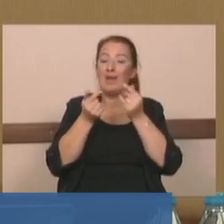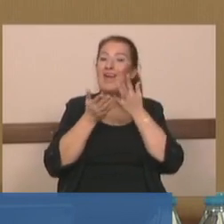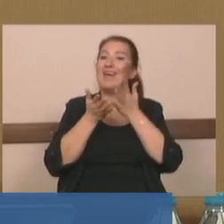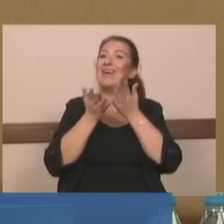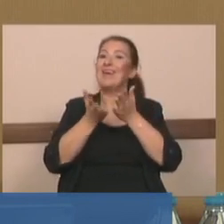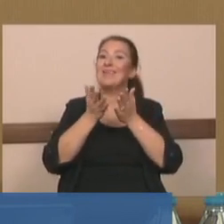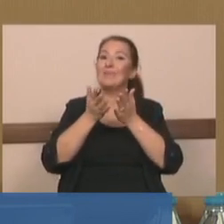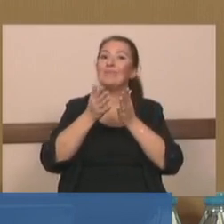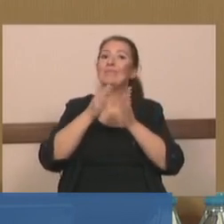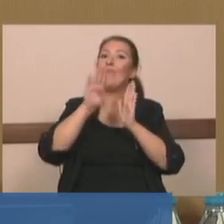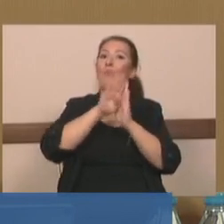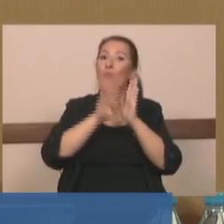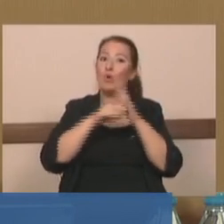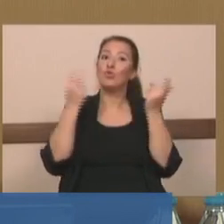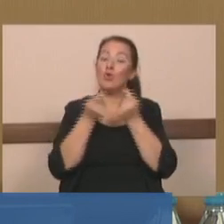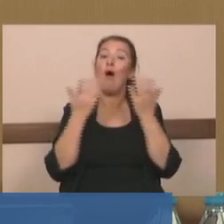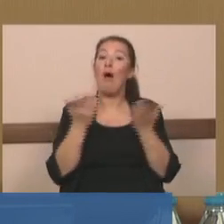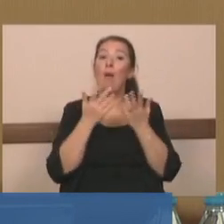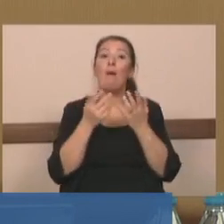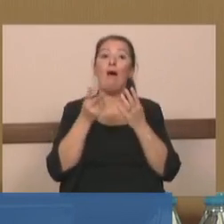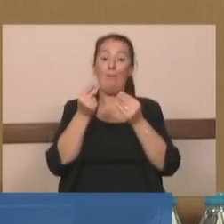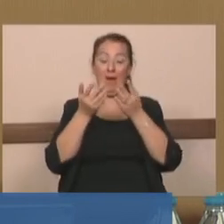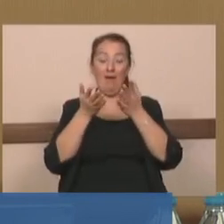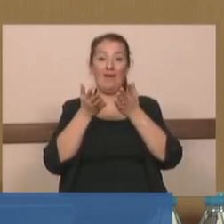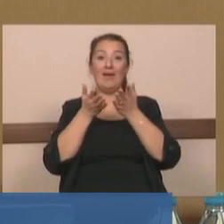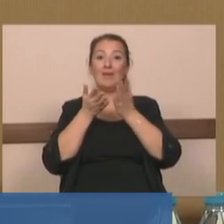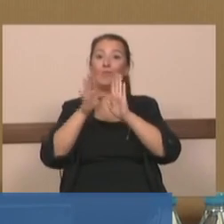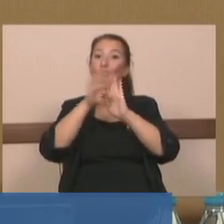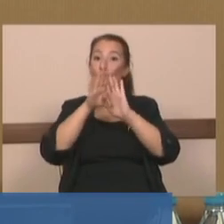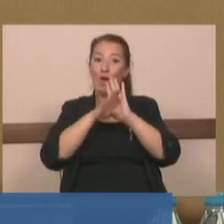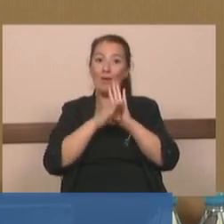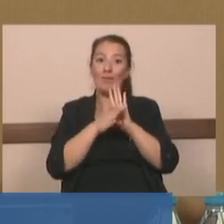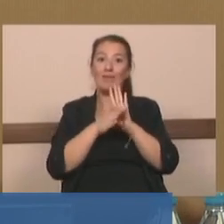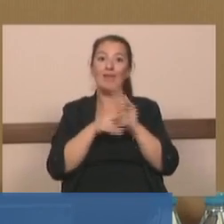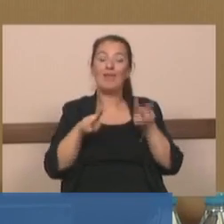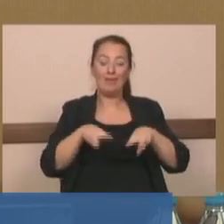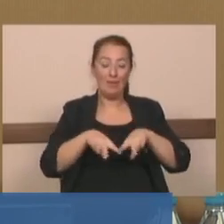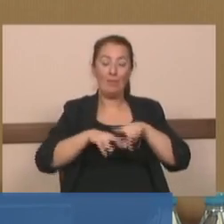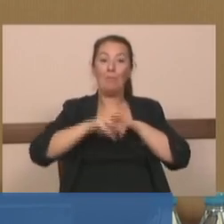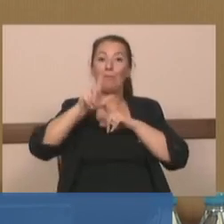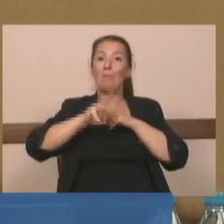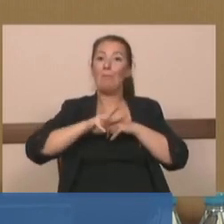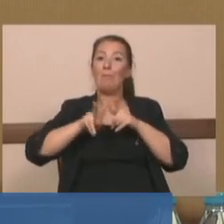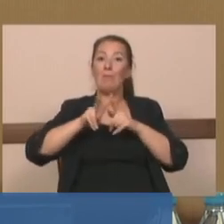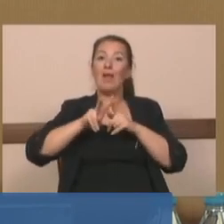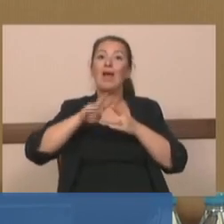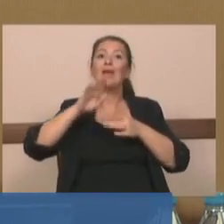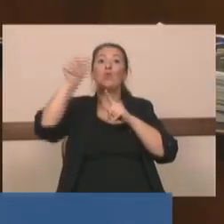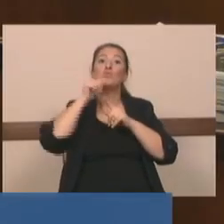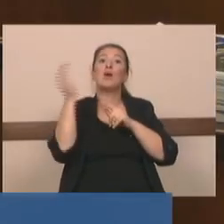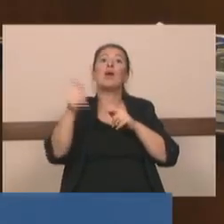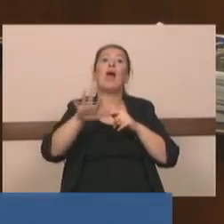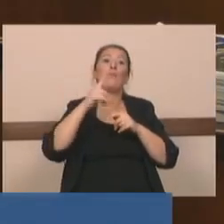Ne yazık ki yatırım programından Melen'in yapılması ile ilgili ödenek çıkarılmadı.